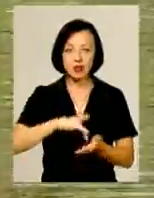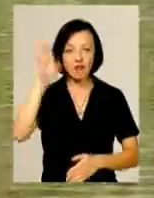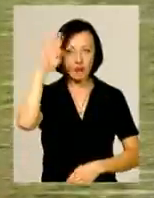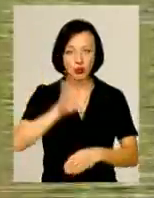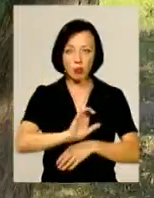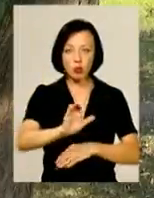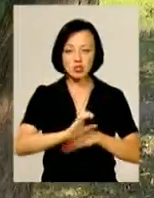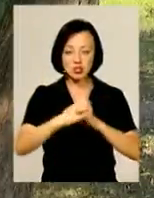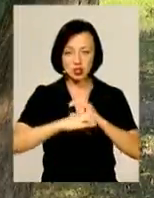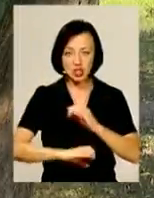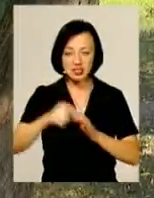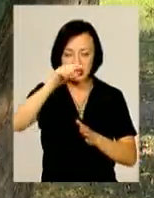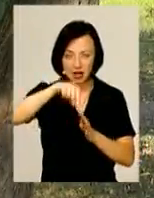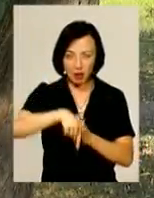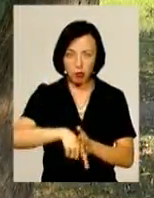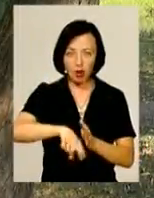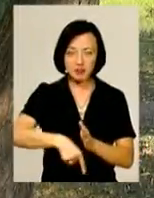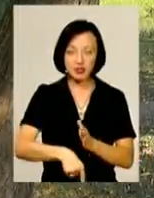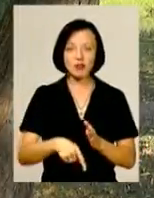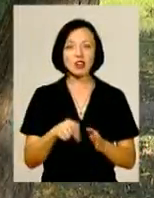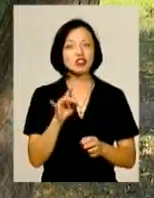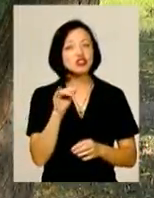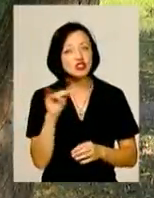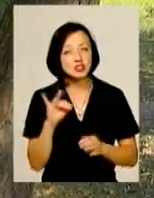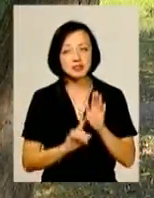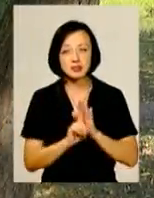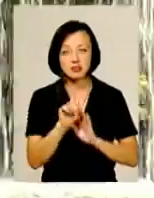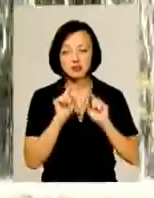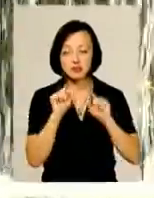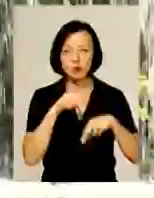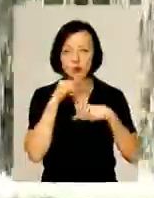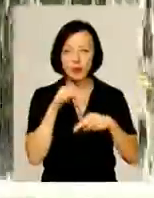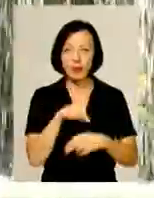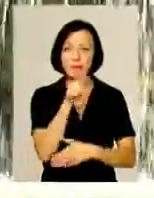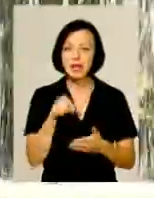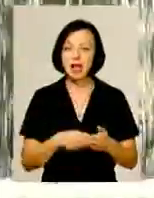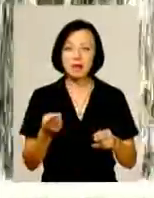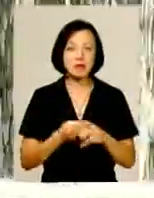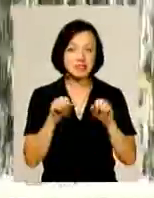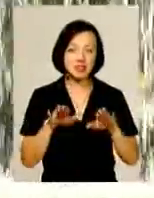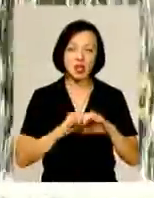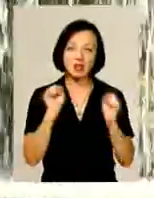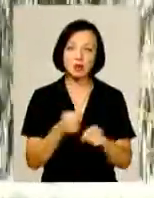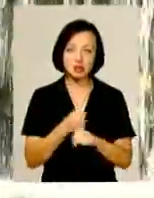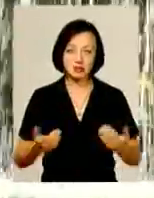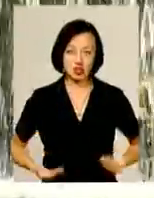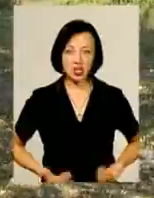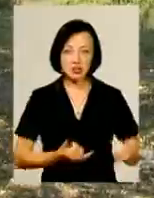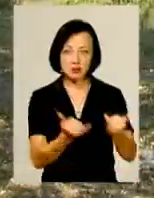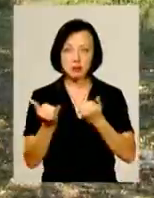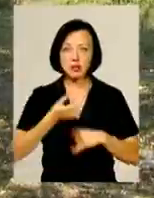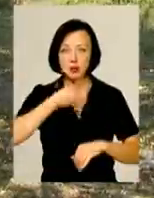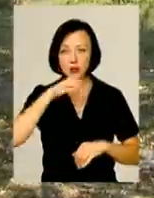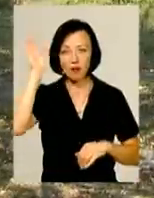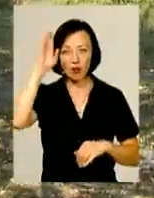водопостачанням із глибоких свердловин. Та чи не настав нарешті час звернути увагу на питання, без вирішення якого неможливе життя забезпечення